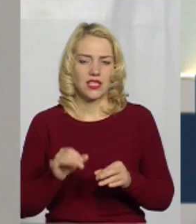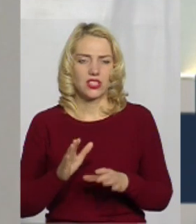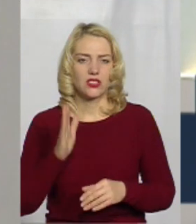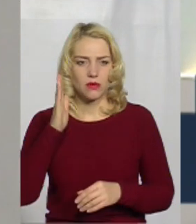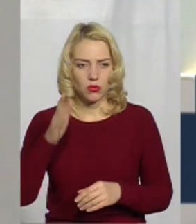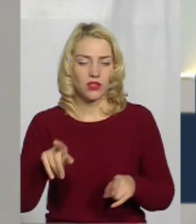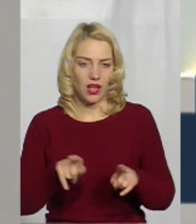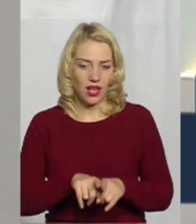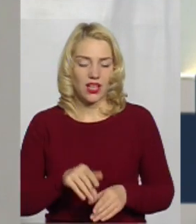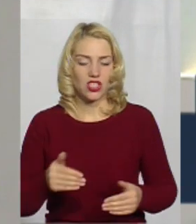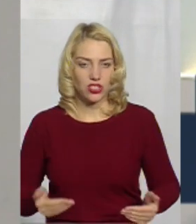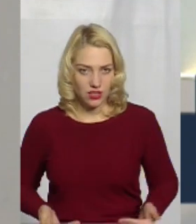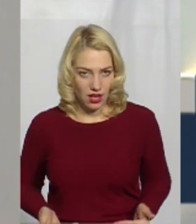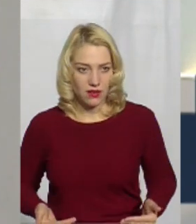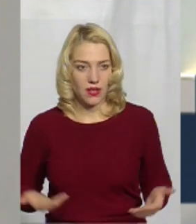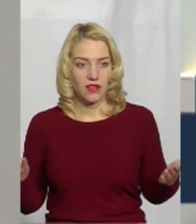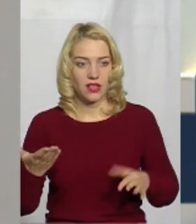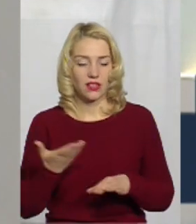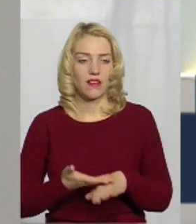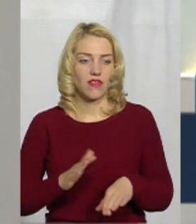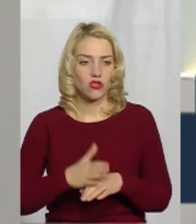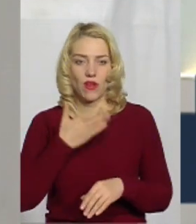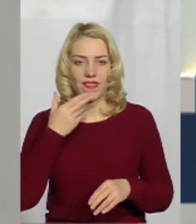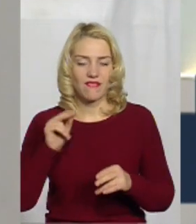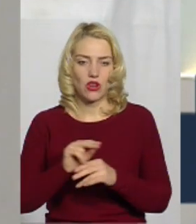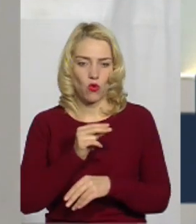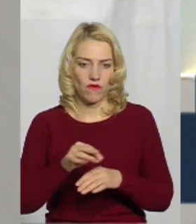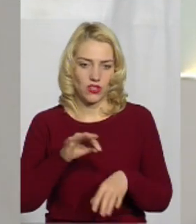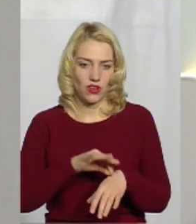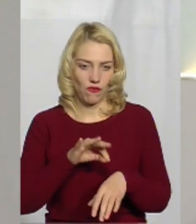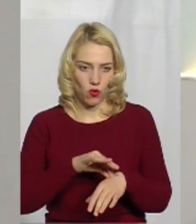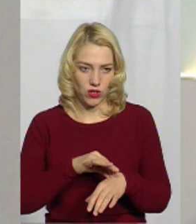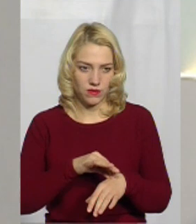будуть. Таке життя, які важко, невеликовно хворі.